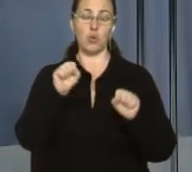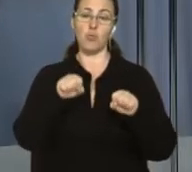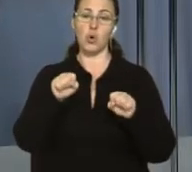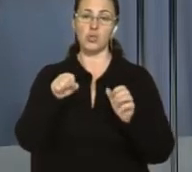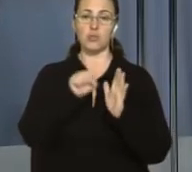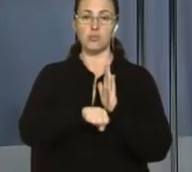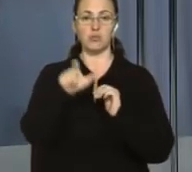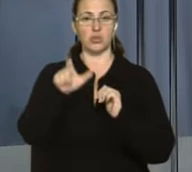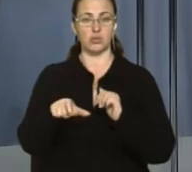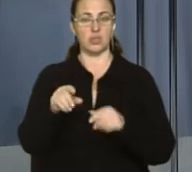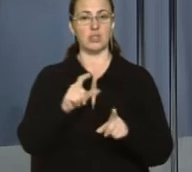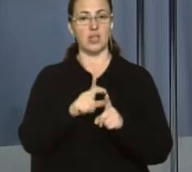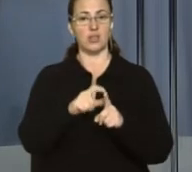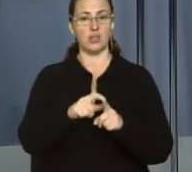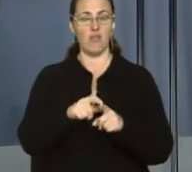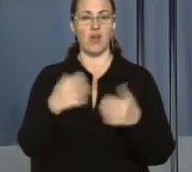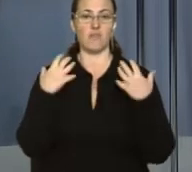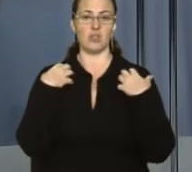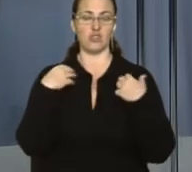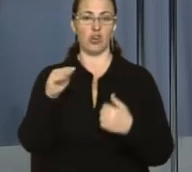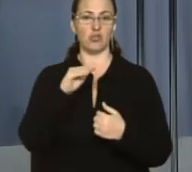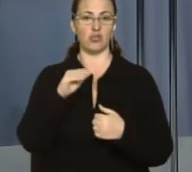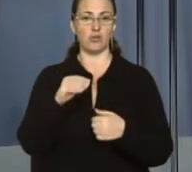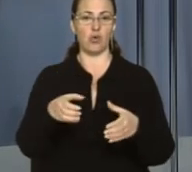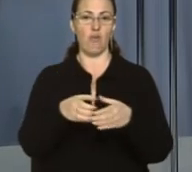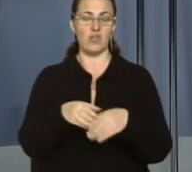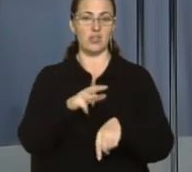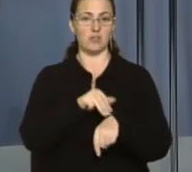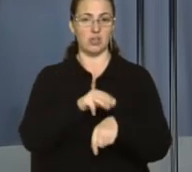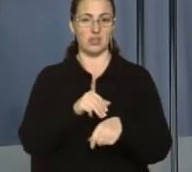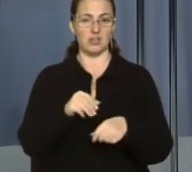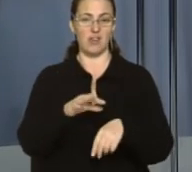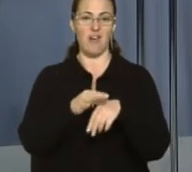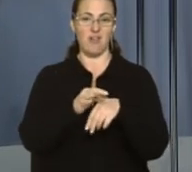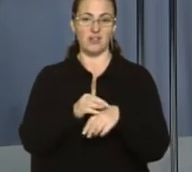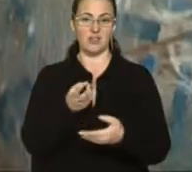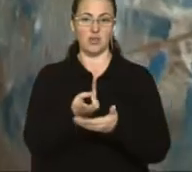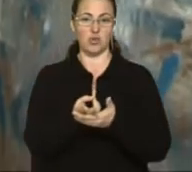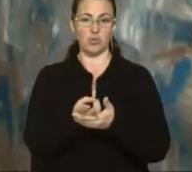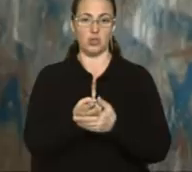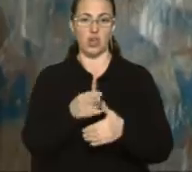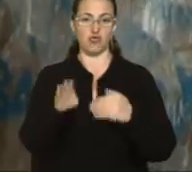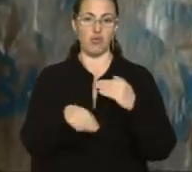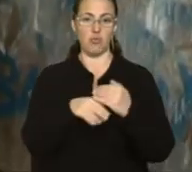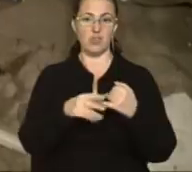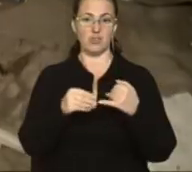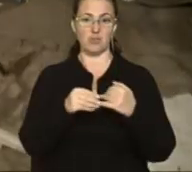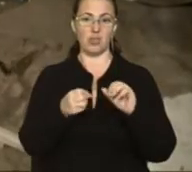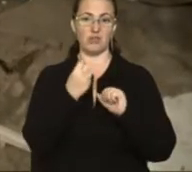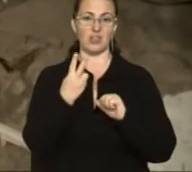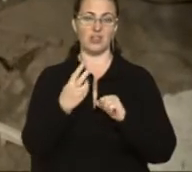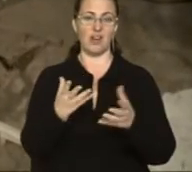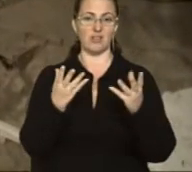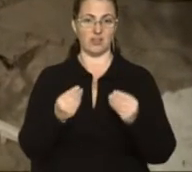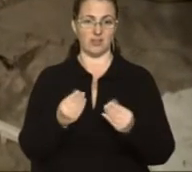словами начальника Жовківського відділення поліції Андрія Коцура, тіло пролежало у землі 12 днів. Зараз на екранах ви бачите